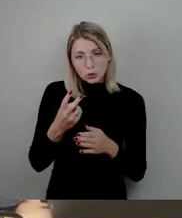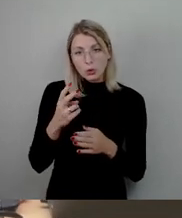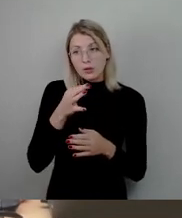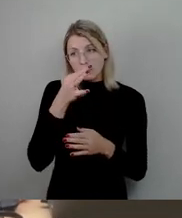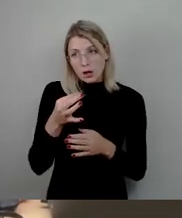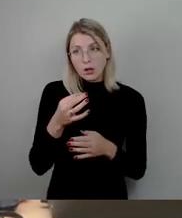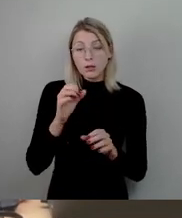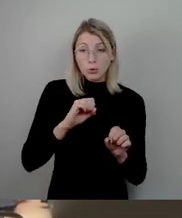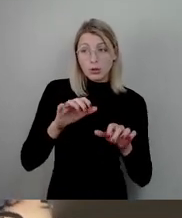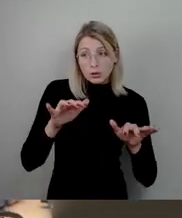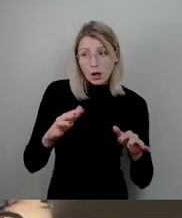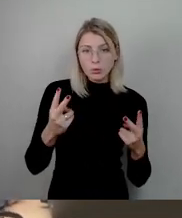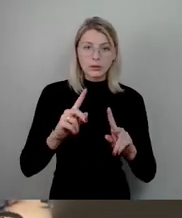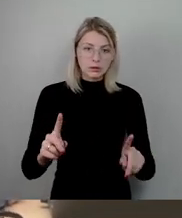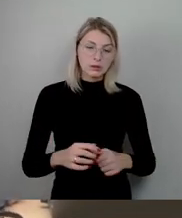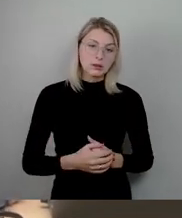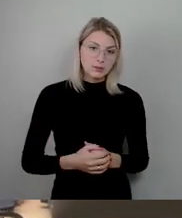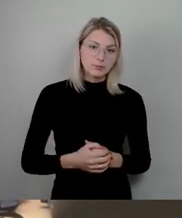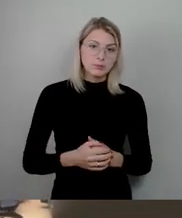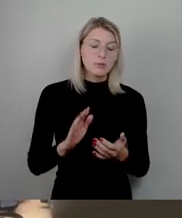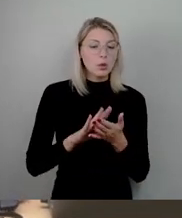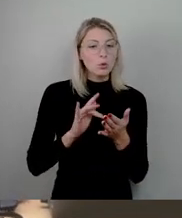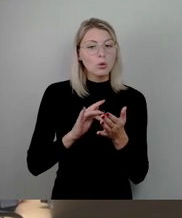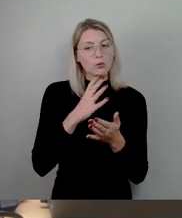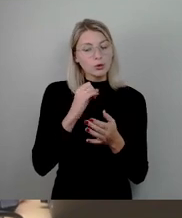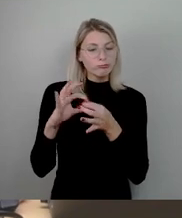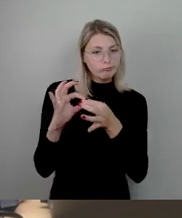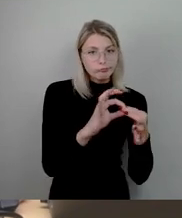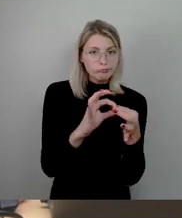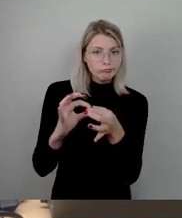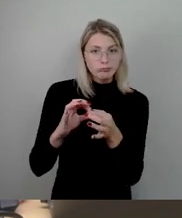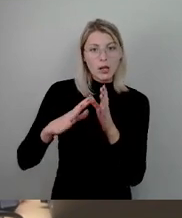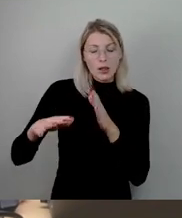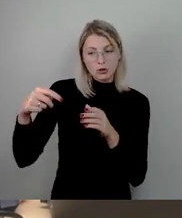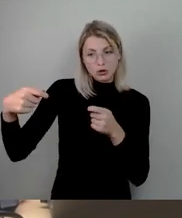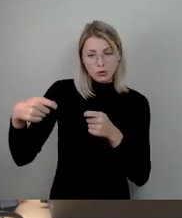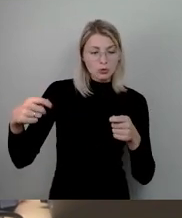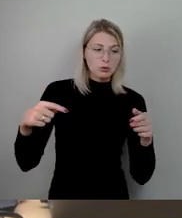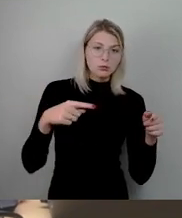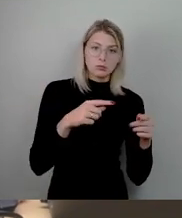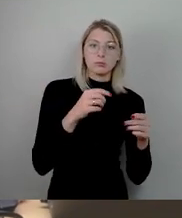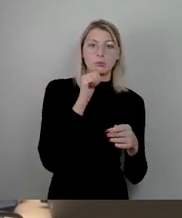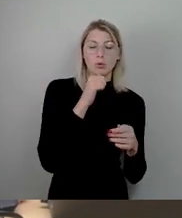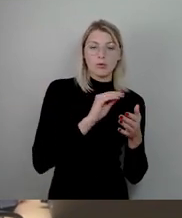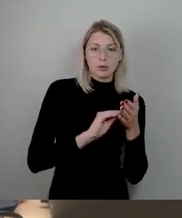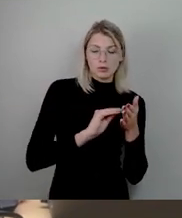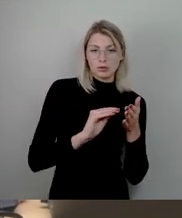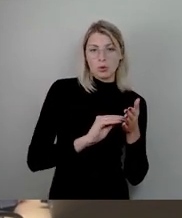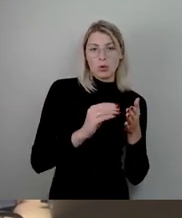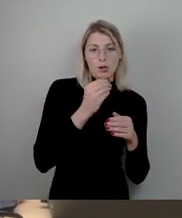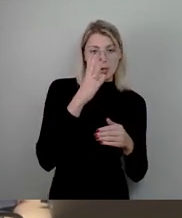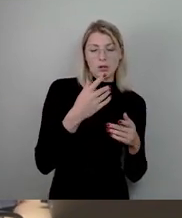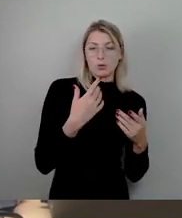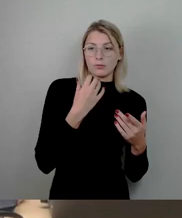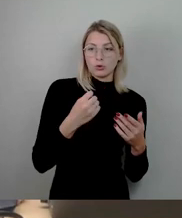Möglichkeit gibt, was diese Synergieeffekte mit der Landesstiftung angeht. Aber bisher ruht das Schloss, es gibt auch keine